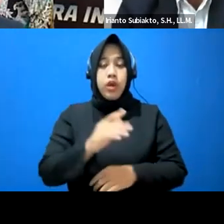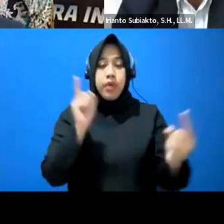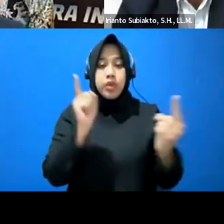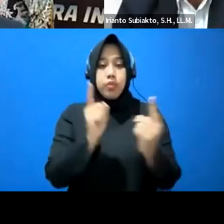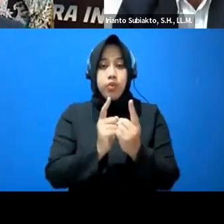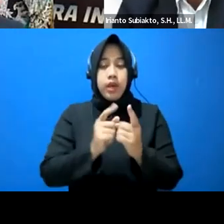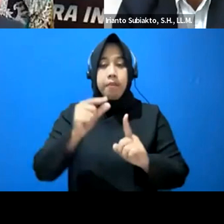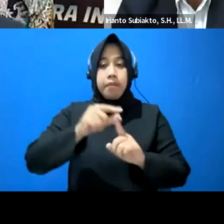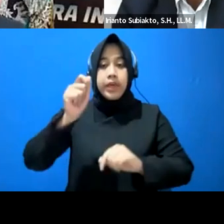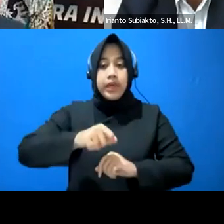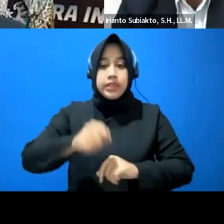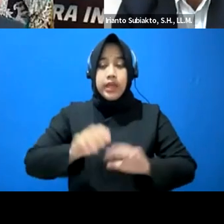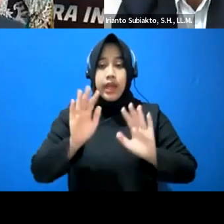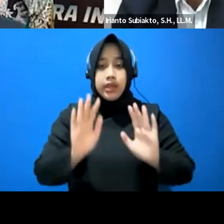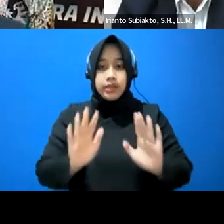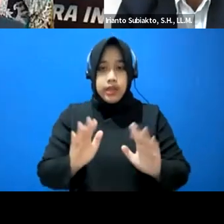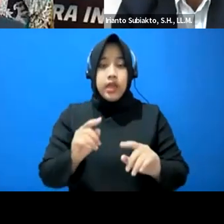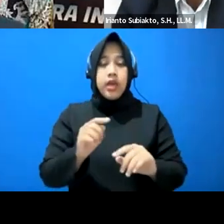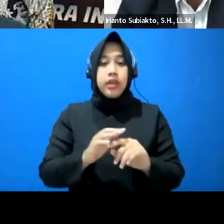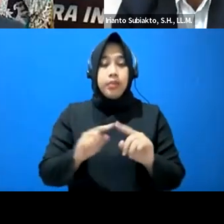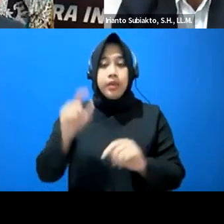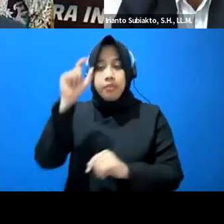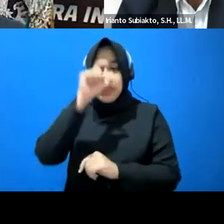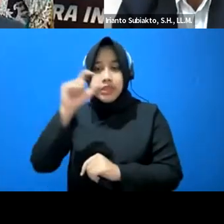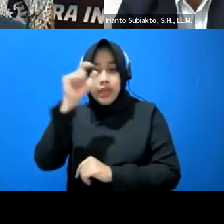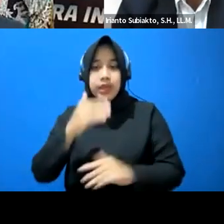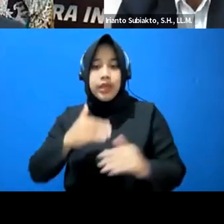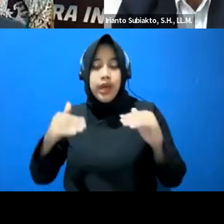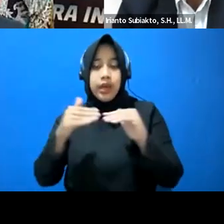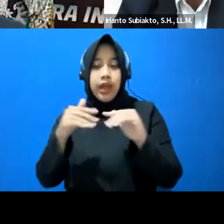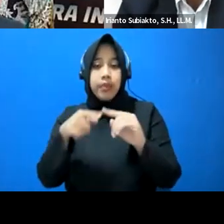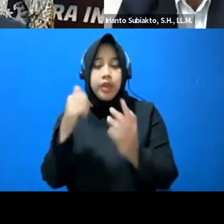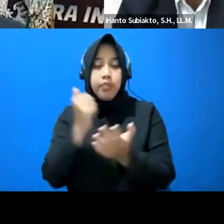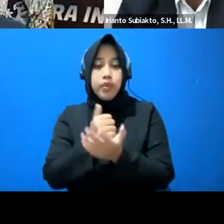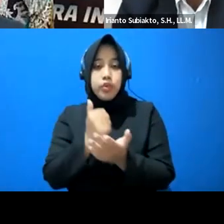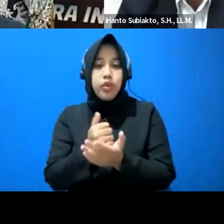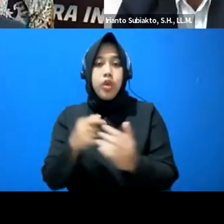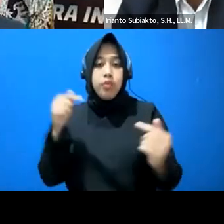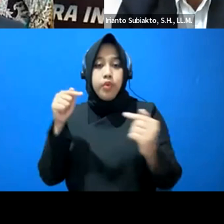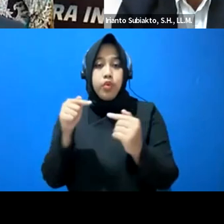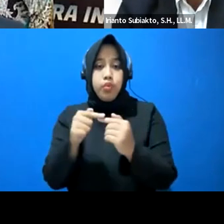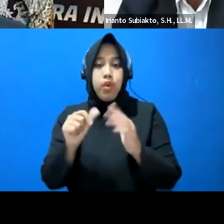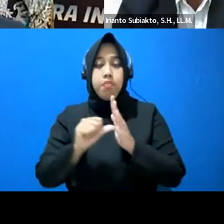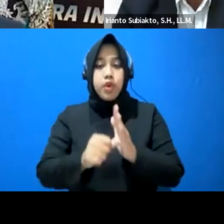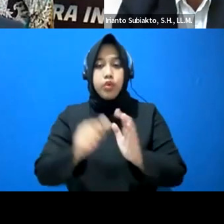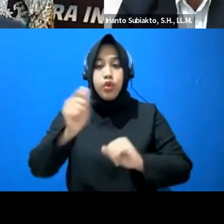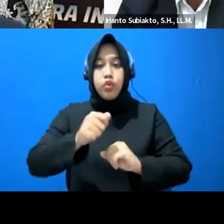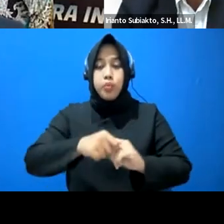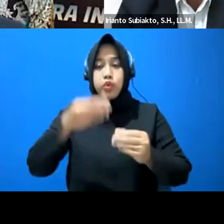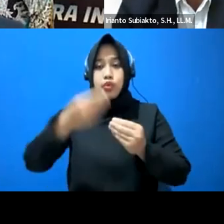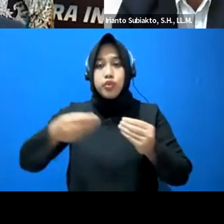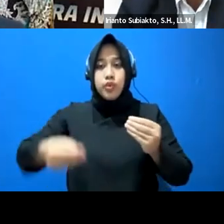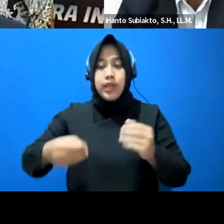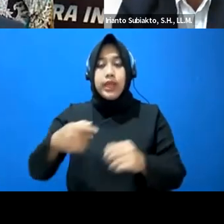saja dengan pencari keadilan tapi betul-betul menjadi implementasi dari bantuan hukum struktural itu kira-kira